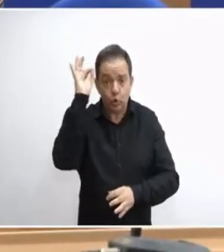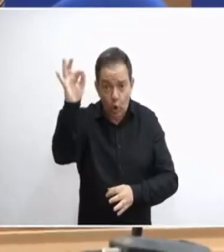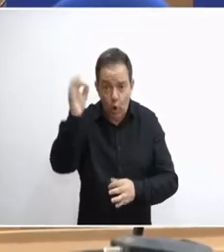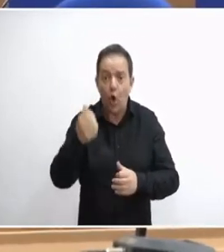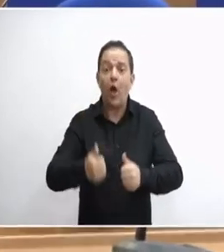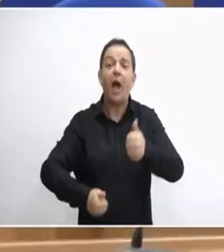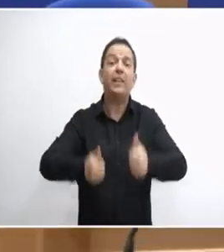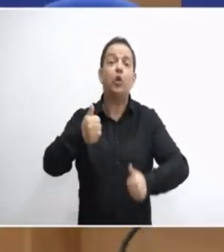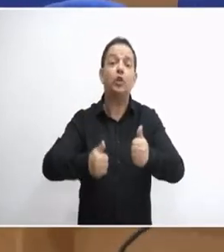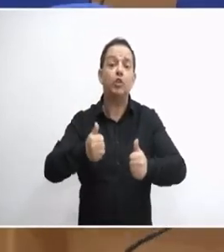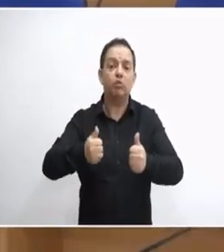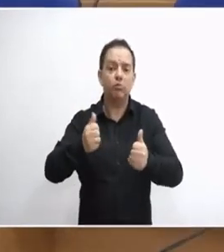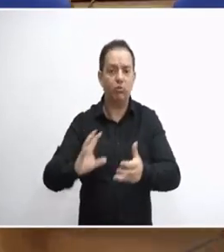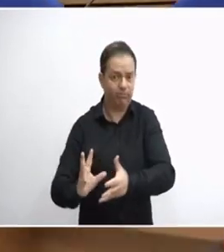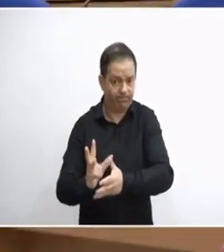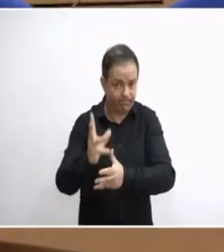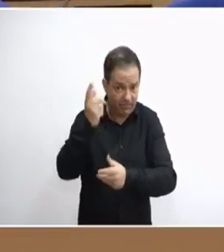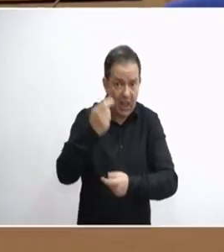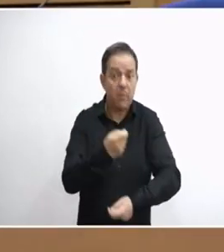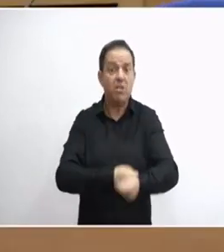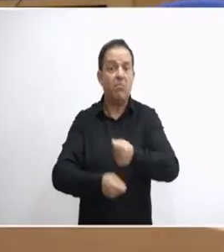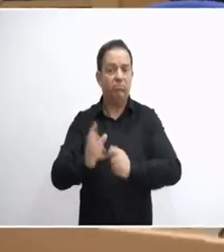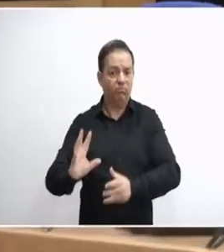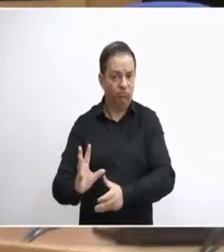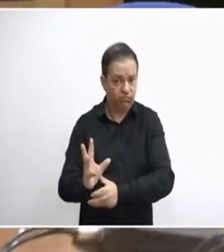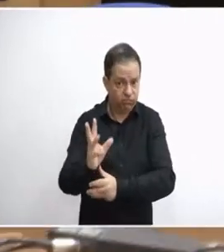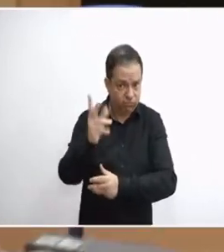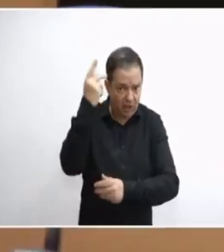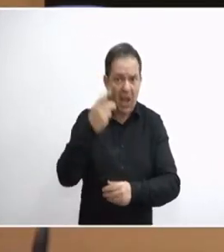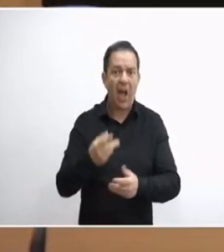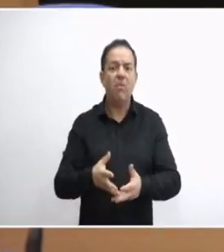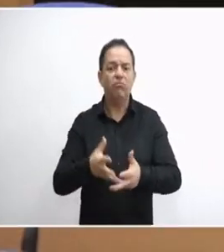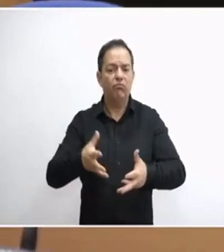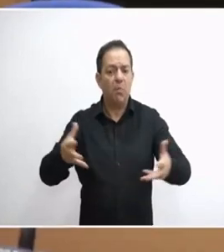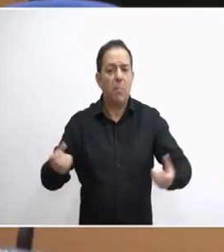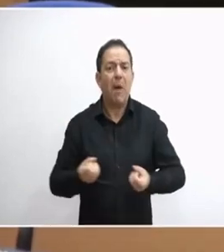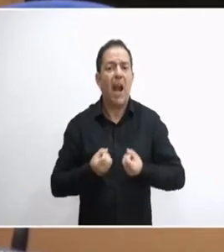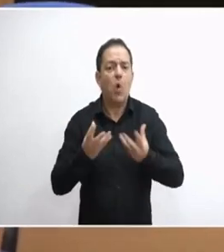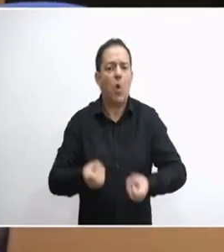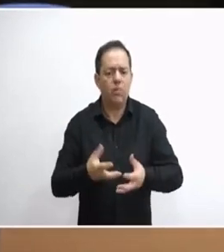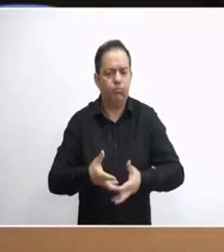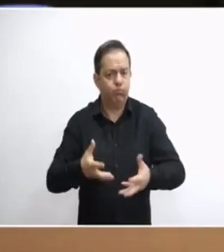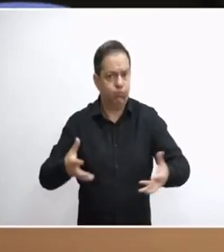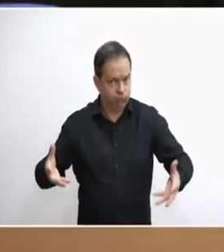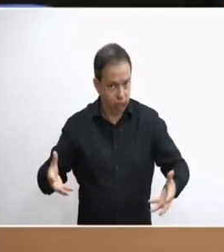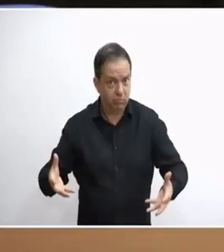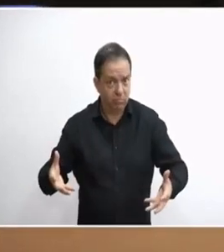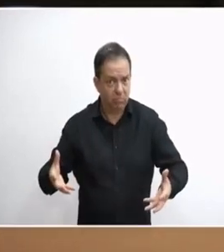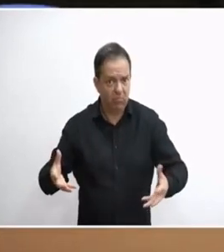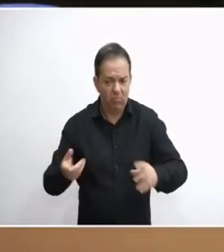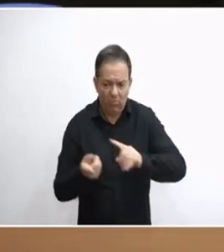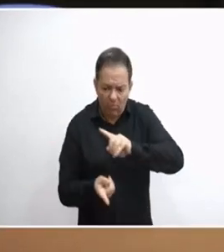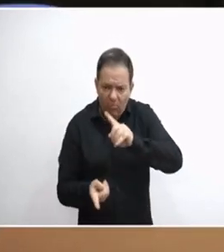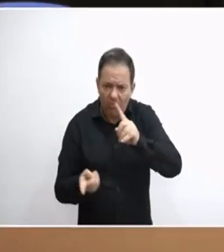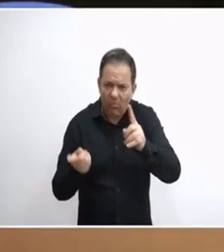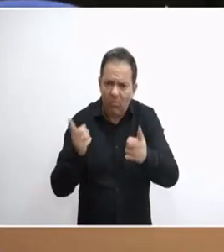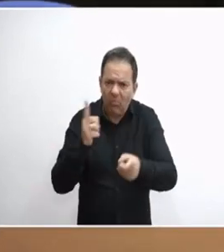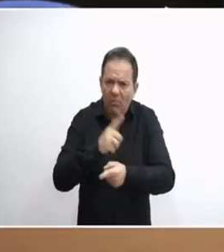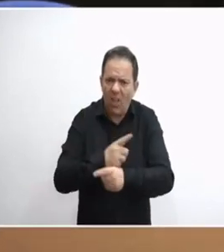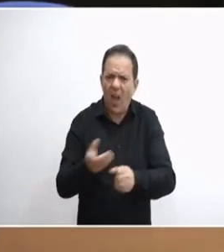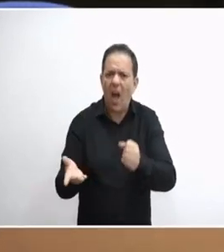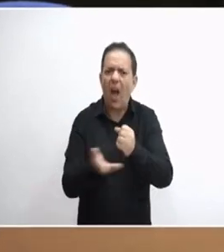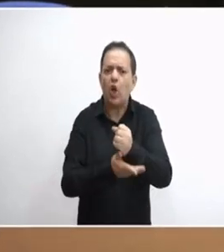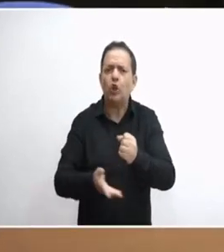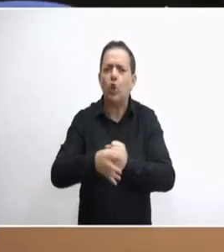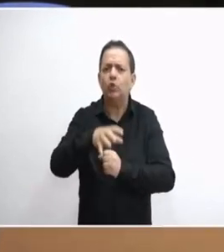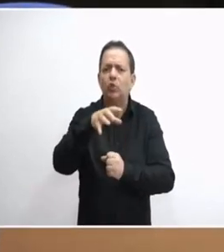ανταγωνιστικότητας, της επιχειρηματικότητας και την αύξηση της αγροτικής παραγωγής. Παρ' όλα αυτά βλέπουμε μια συνεχόμενη απαξίωση